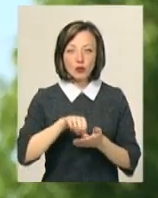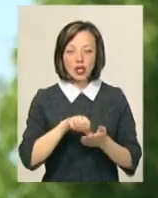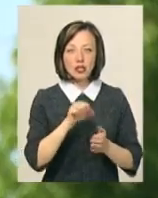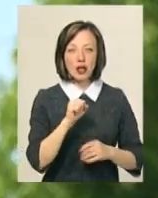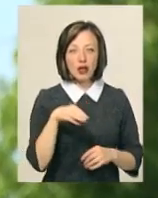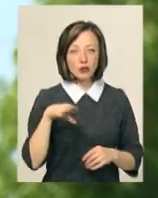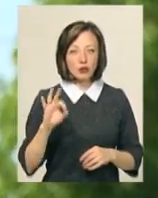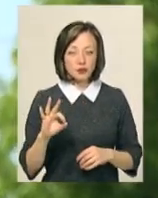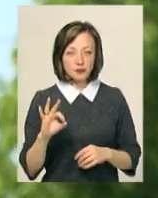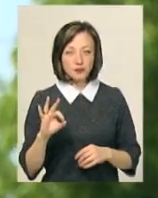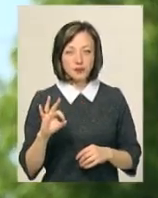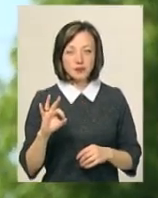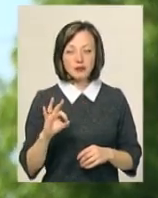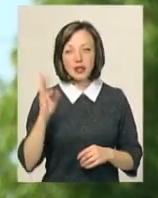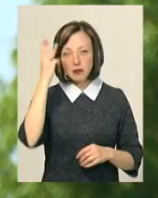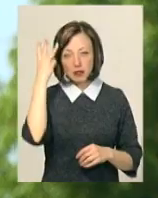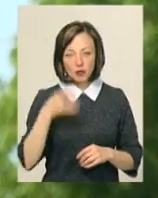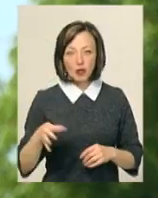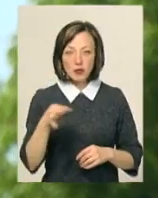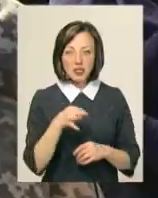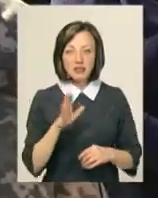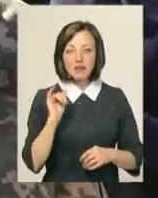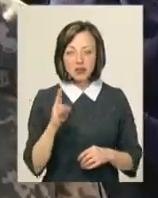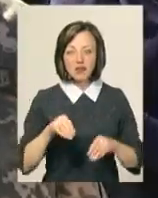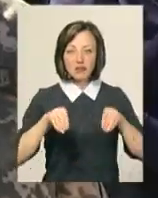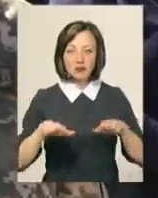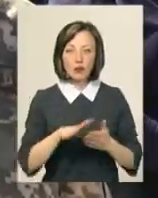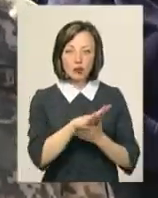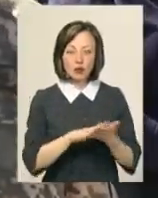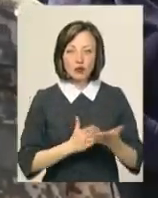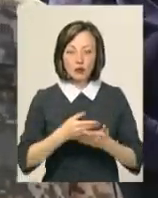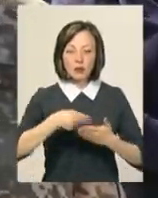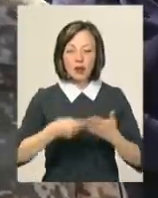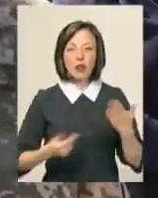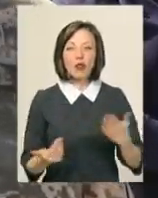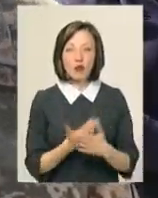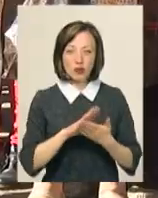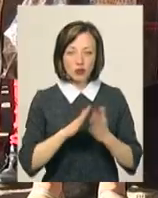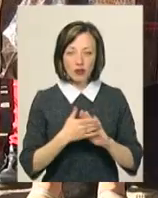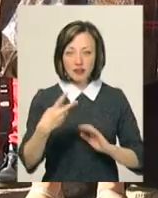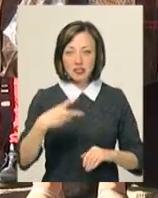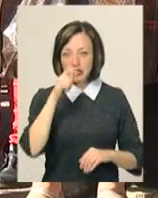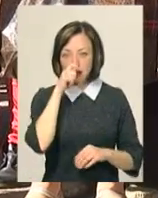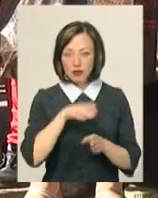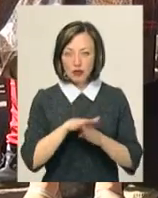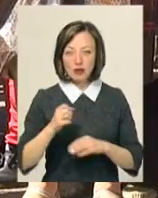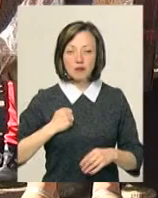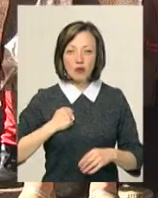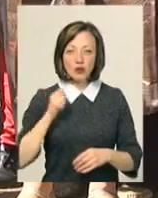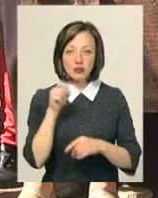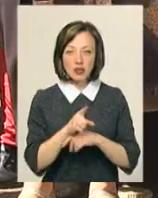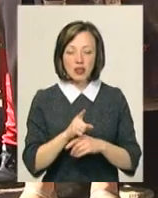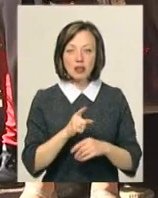антитерористичної операції з Хмельниччини Сергій Чиш, Павло вирішив продовжити службу і підписав нову угоду. 20 квітня під час виконання бойового